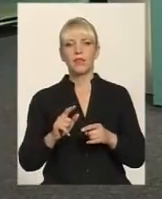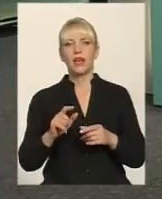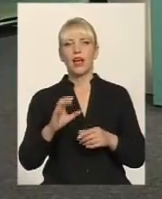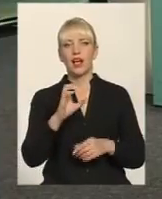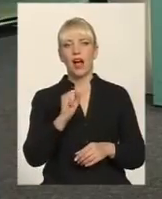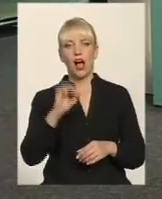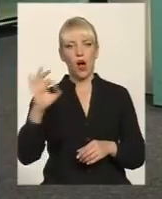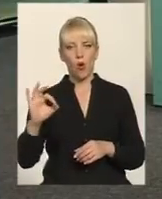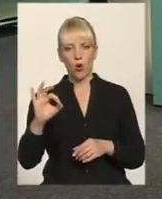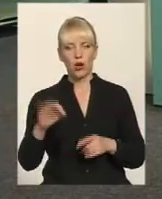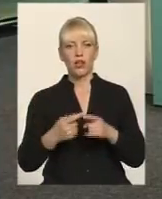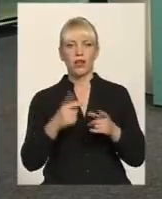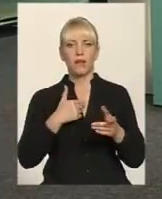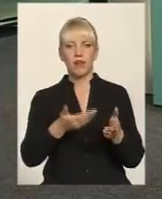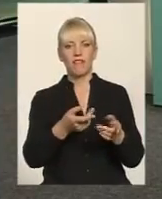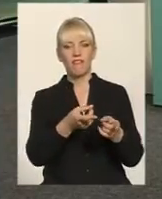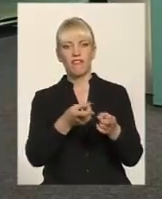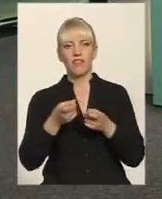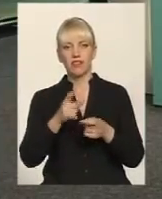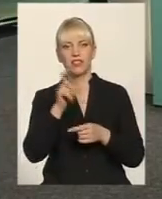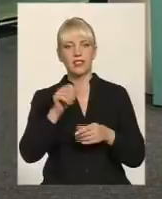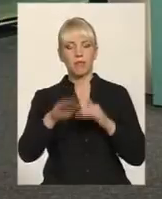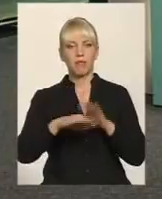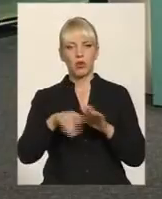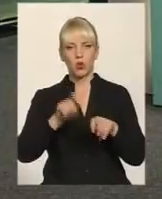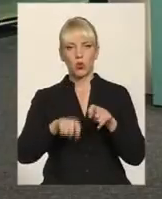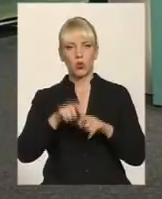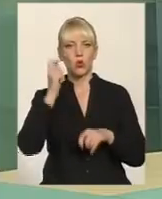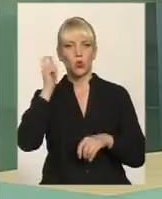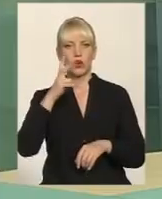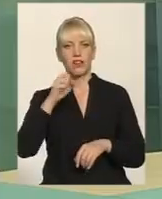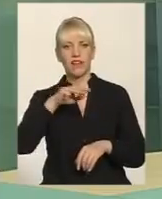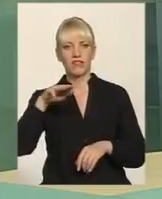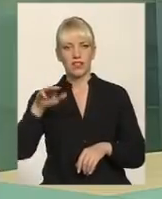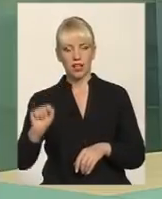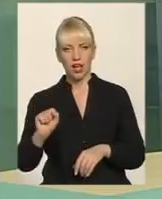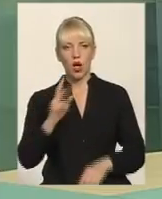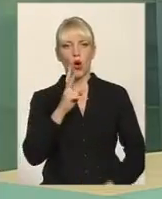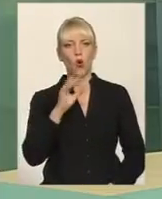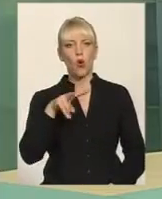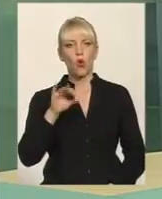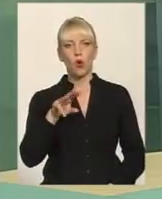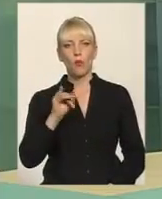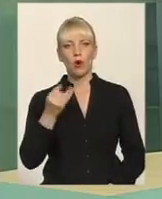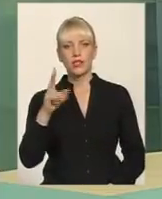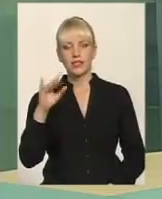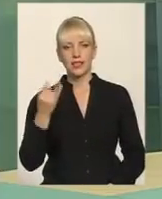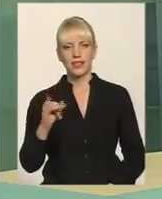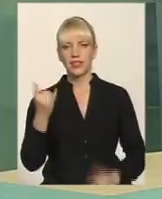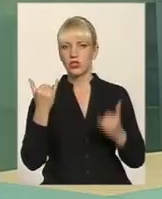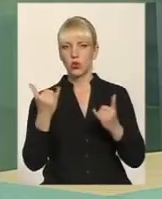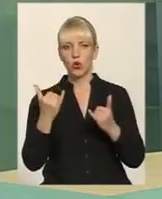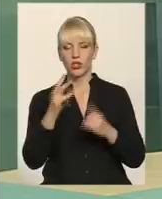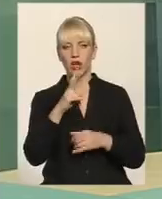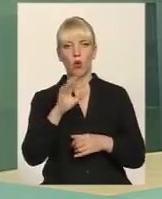товариство ми вивели з-під контролю Укрнафту з-під Коломойського. І Коломойський сьогодні не розподіляє